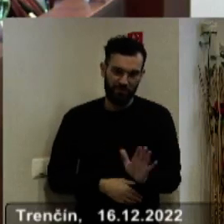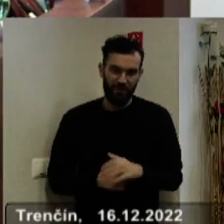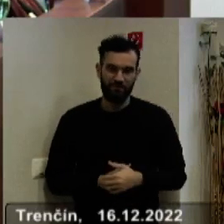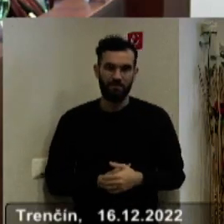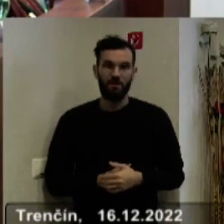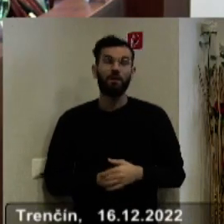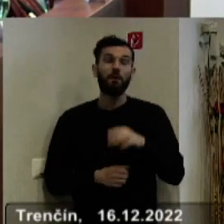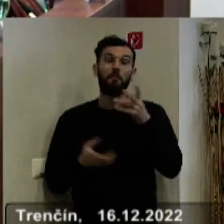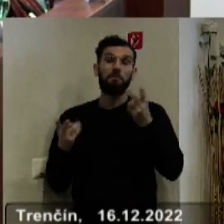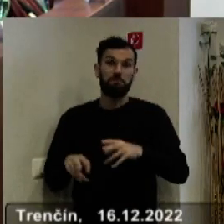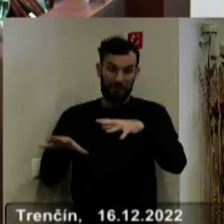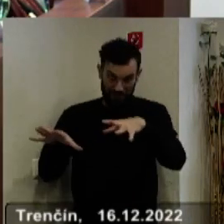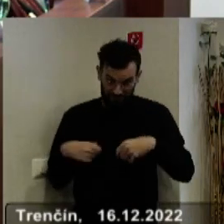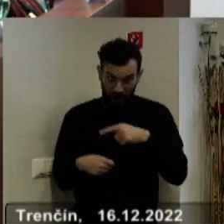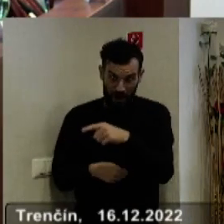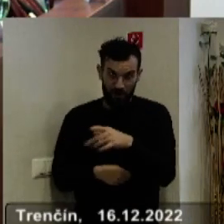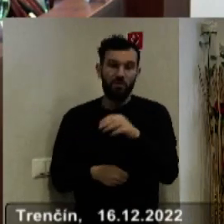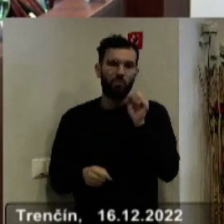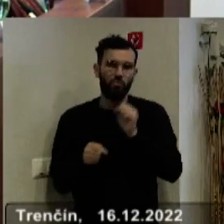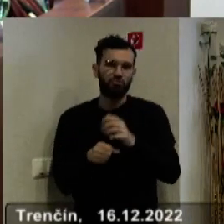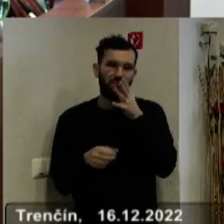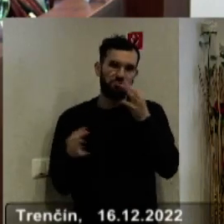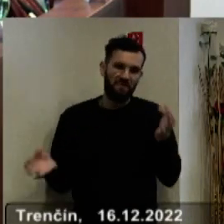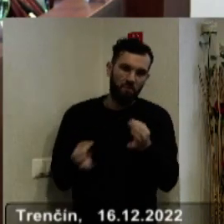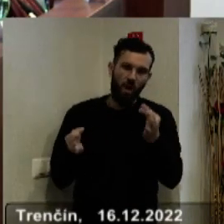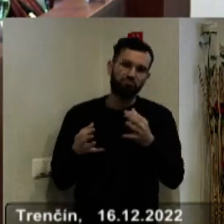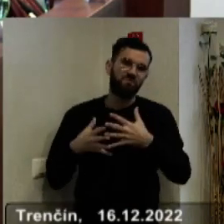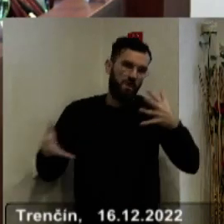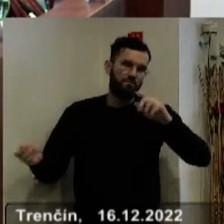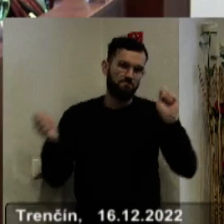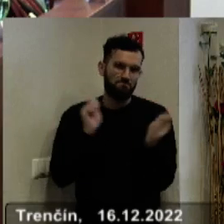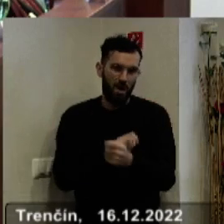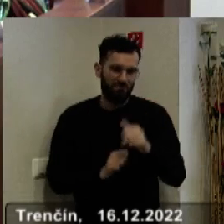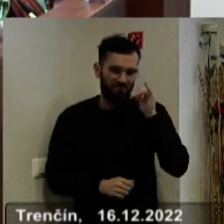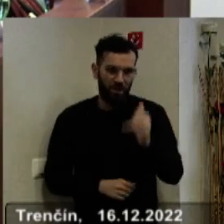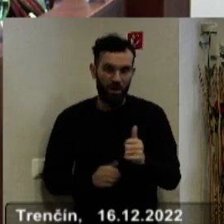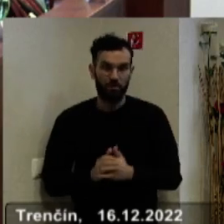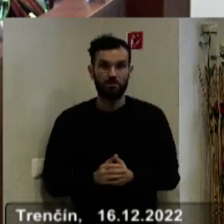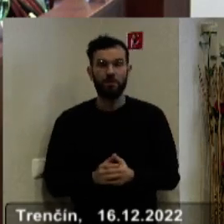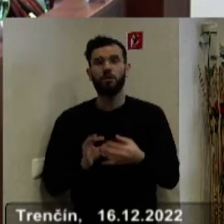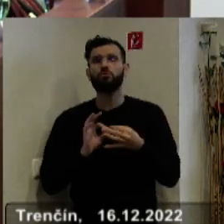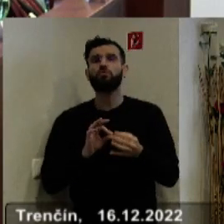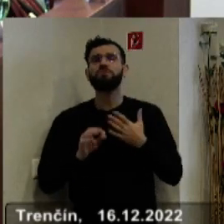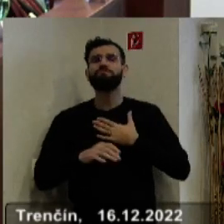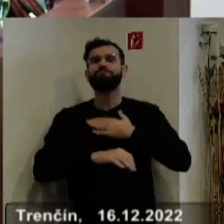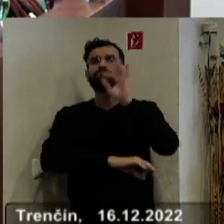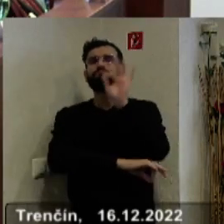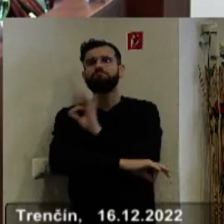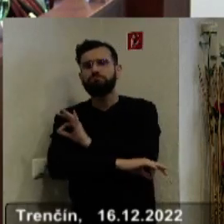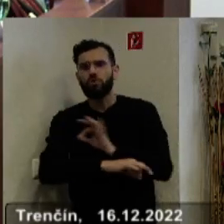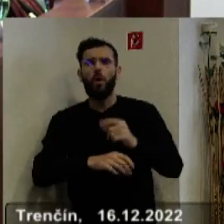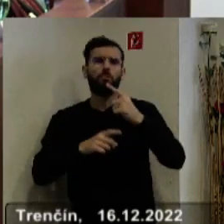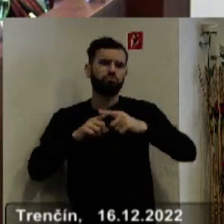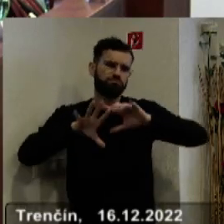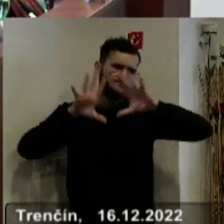byť schválený, tak tam budú urobené, urobené veľké, veľké zmeny. Či je toľko asi k tým projektom, teda k